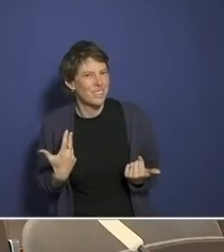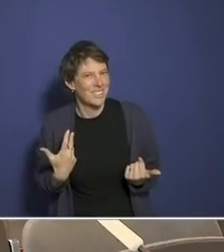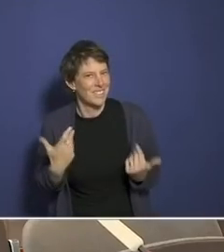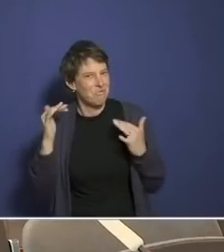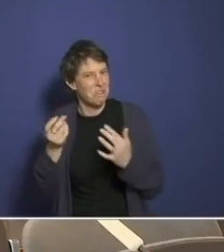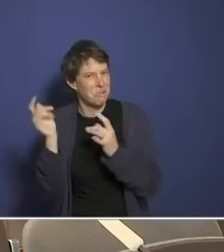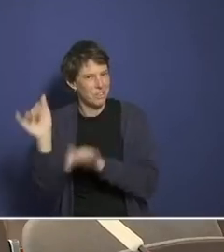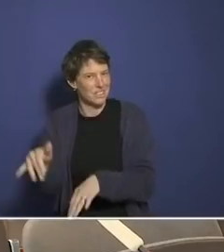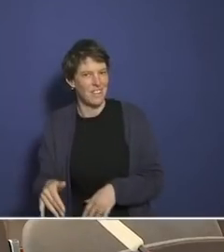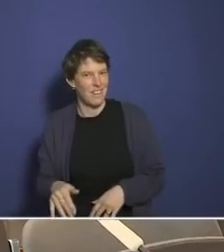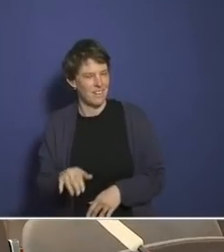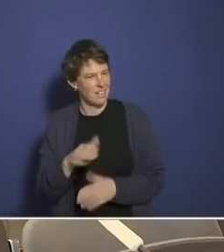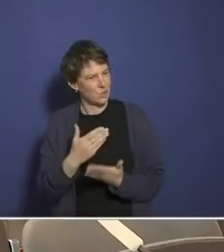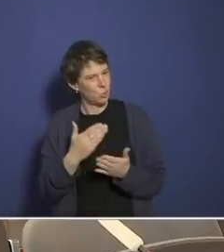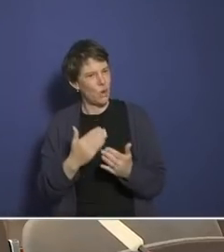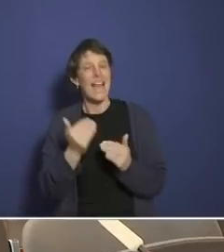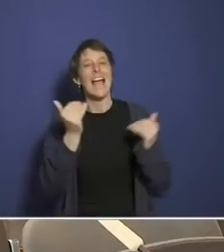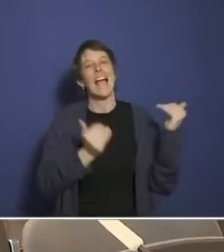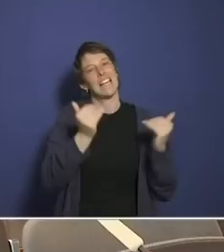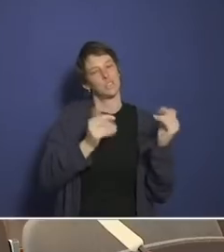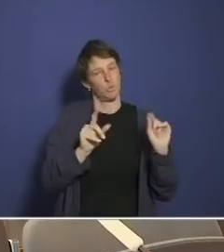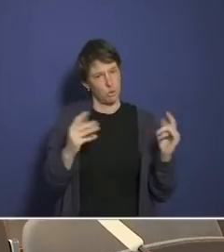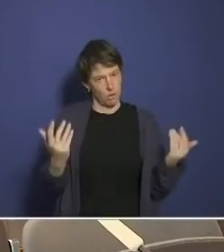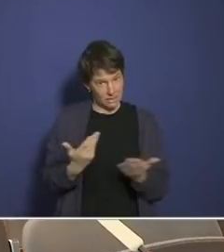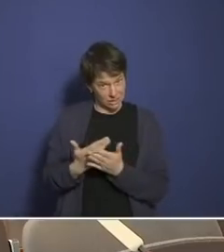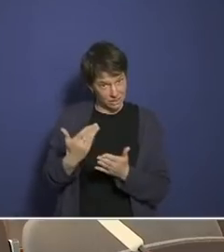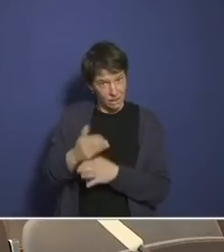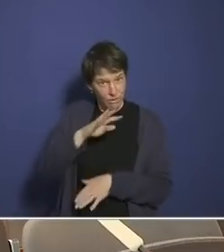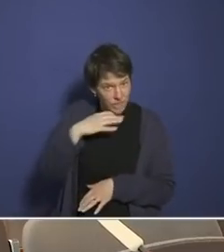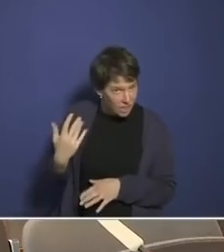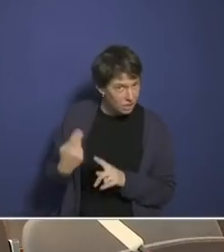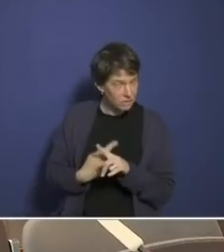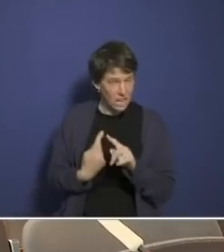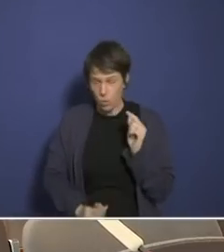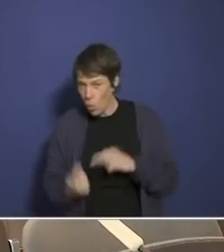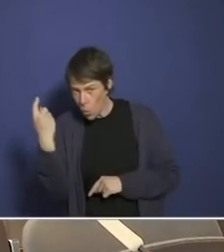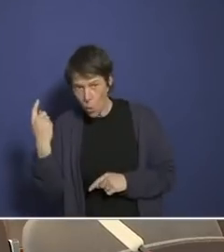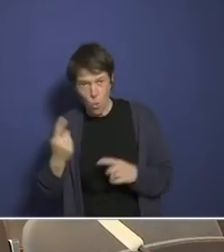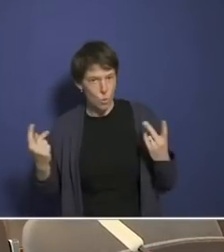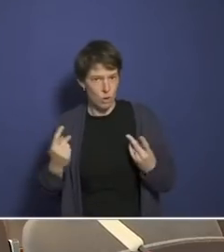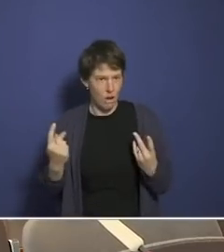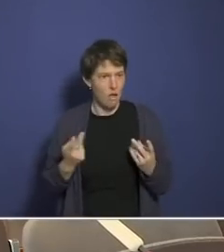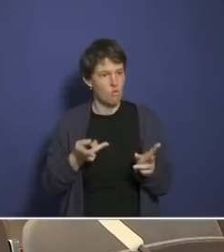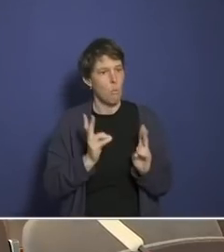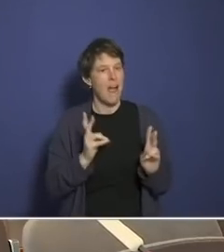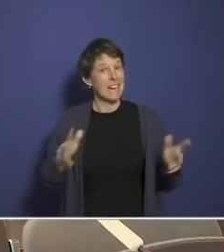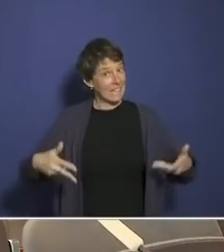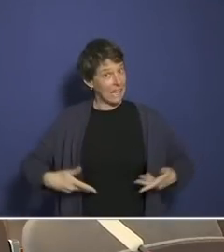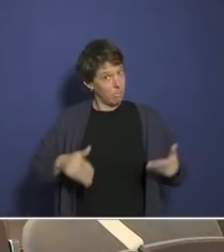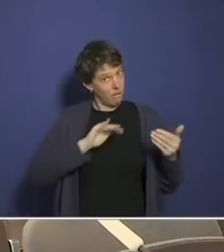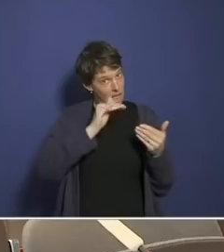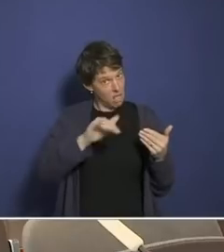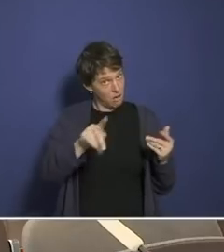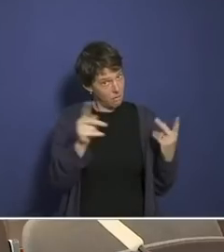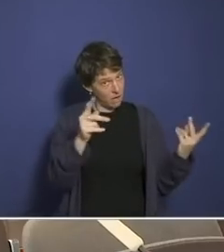Was heißt das denn, wenn man das in eine Relation setzt? Also sind das Zahlen, die mit einer handelsüblichen Grippewelle vergleichbar